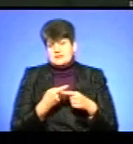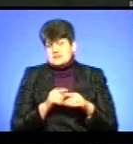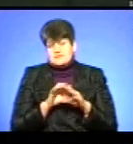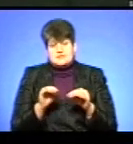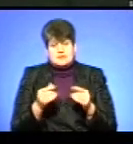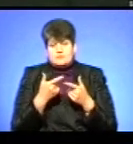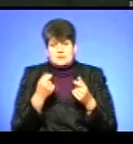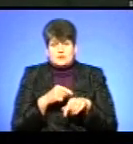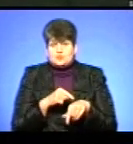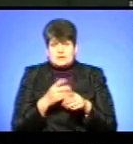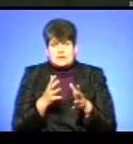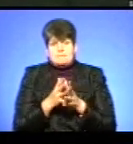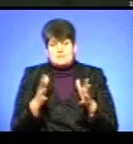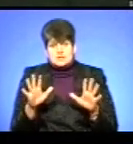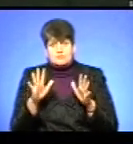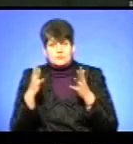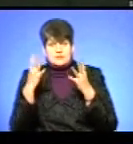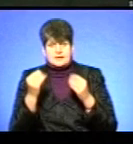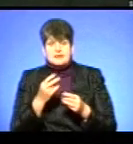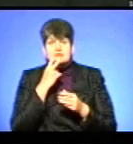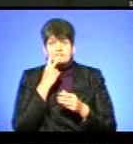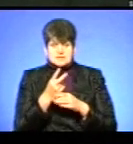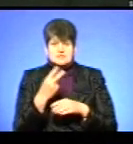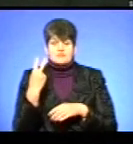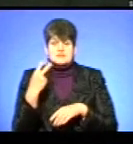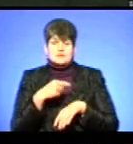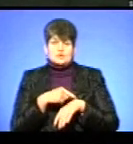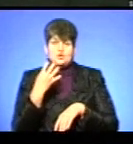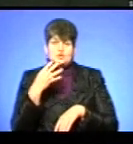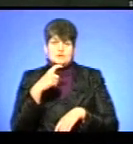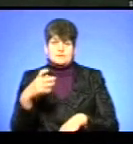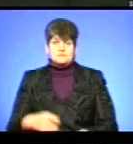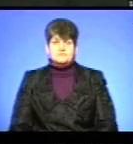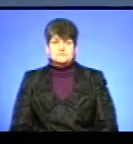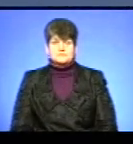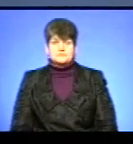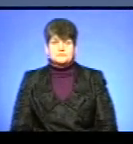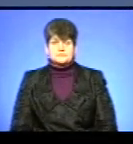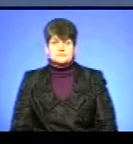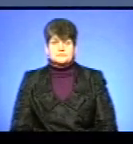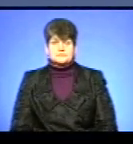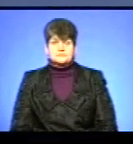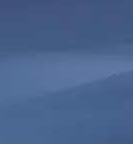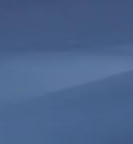інформація на цю годину. Більше про події «Дня» дивіться о 20.40. Дякую.